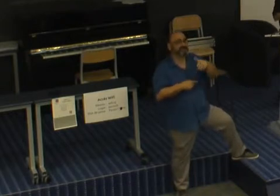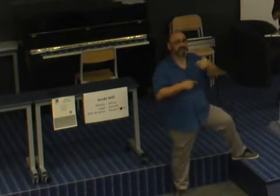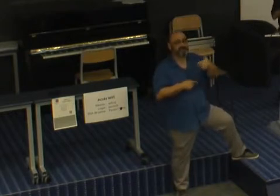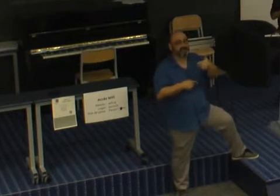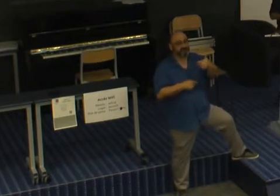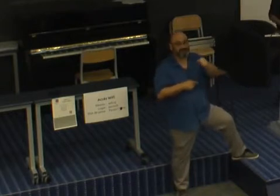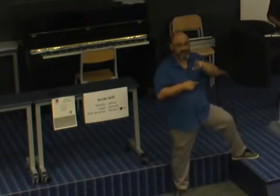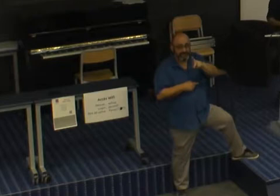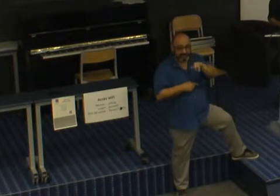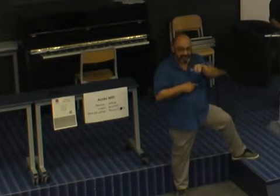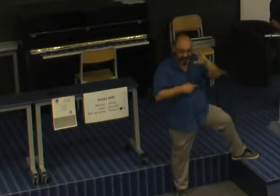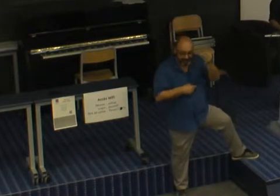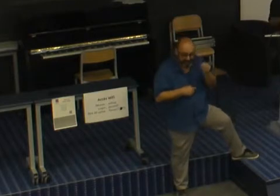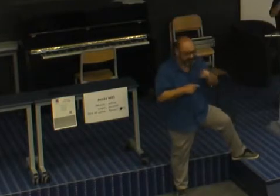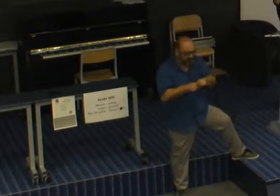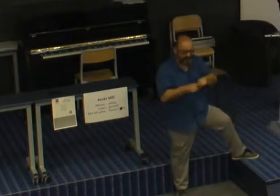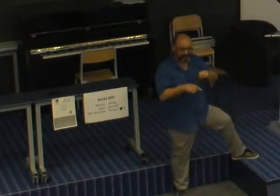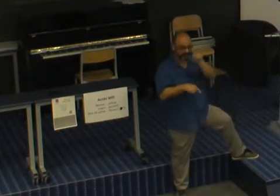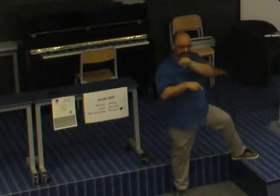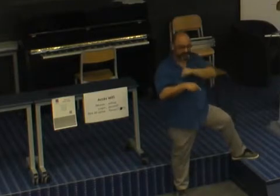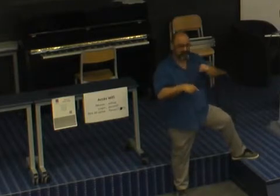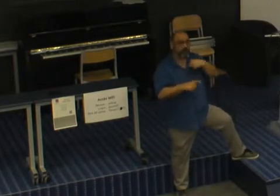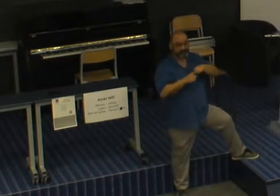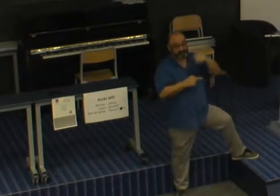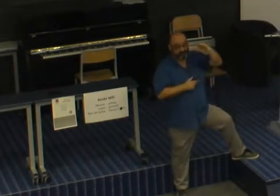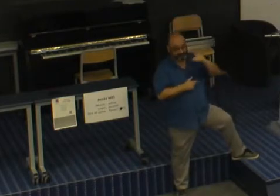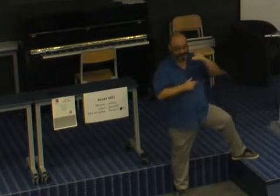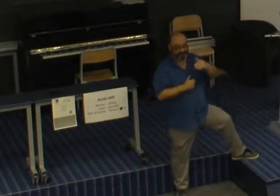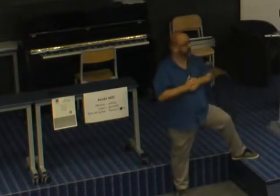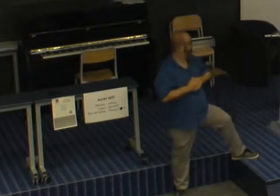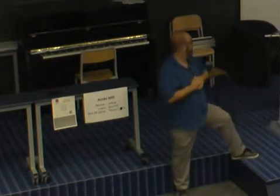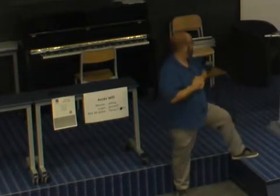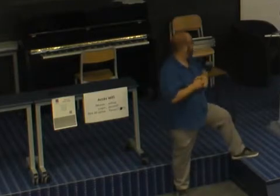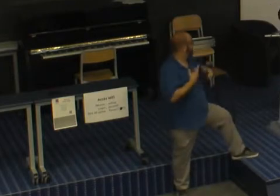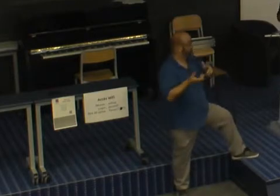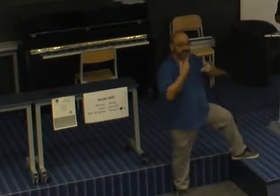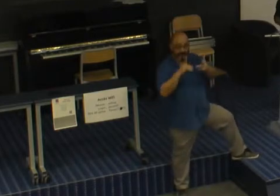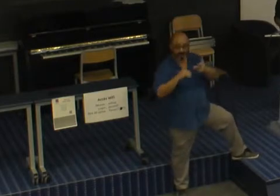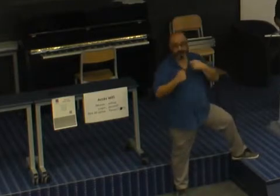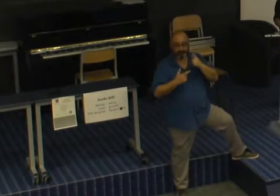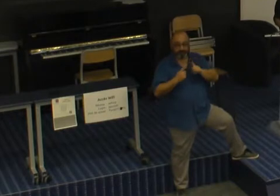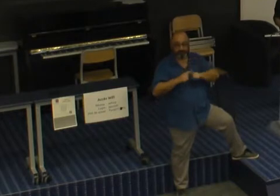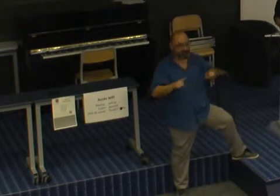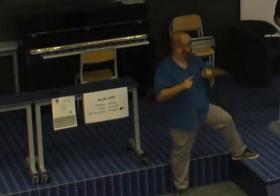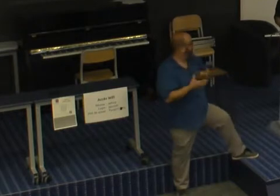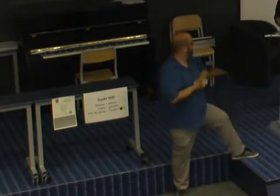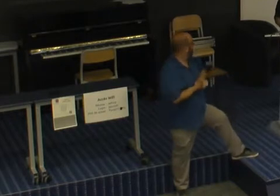particularité. Je suis aussi petit, donc voilà, et un peu différent, puisque